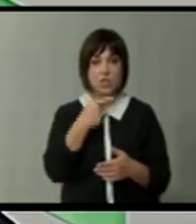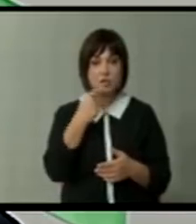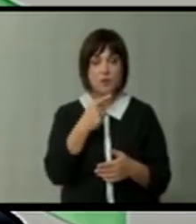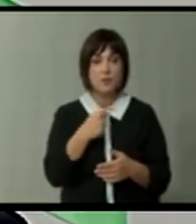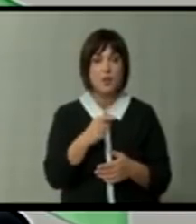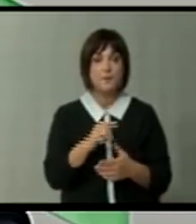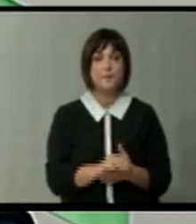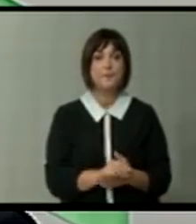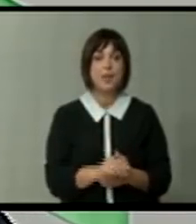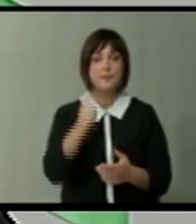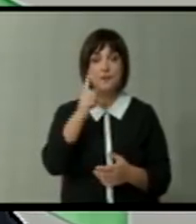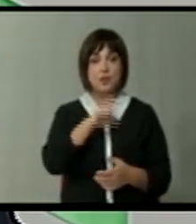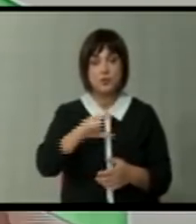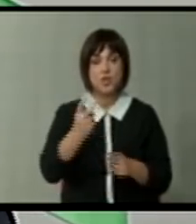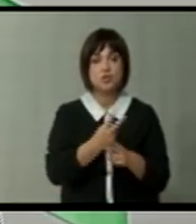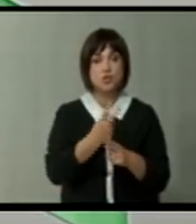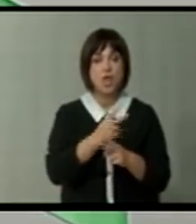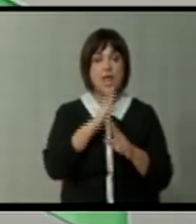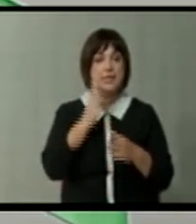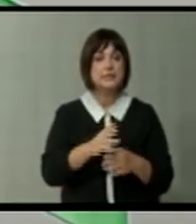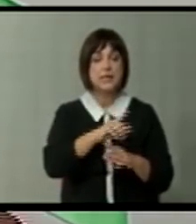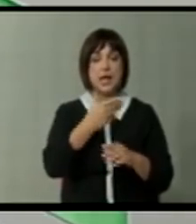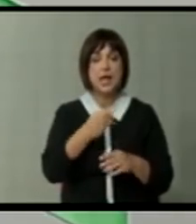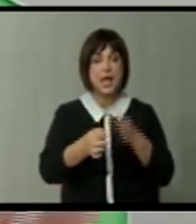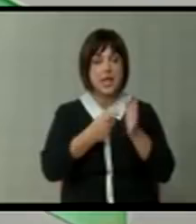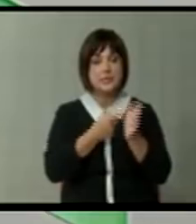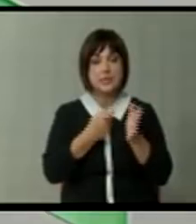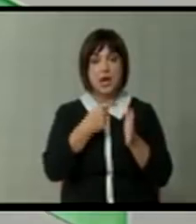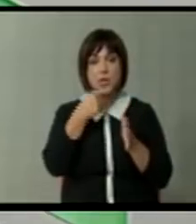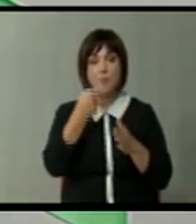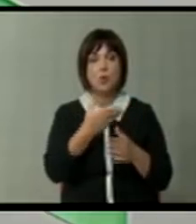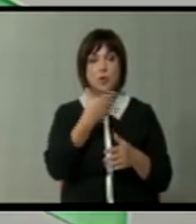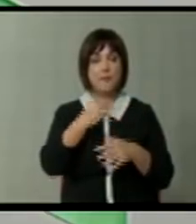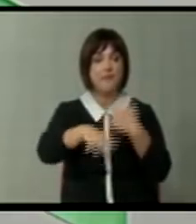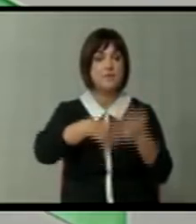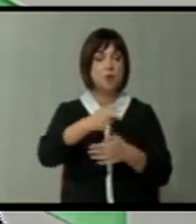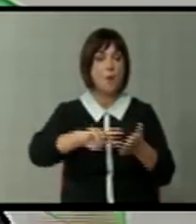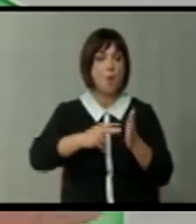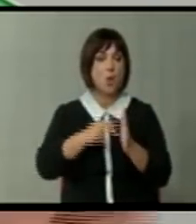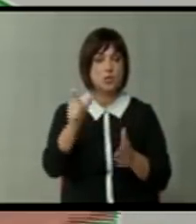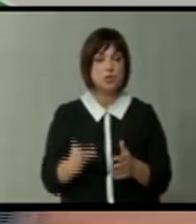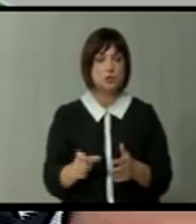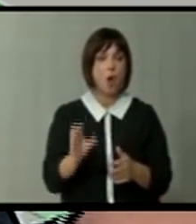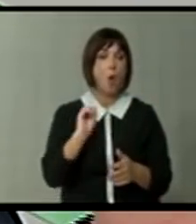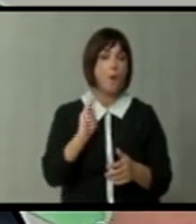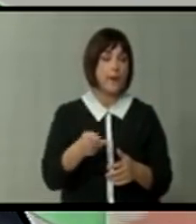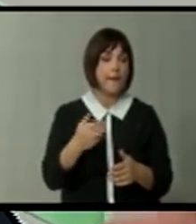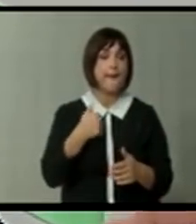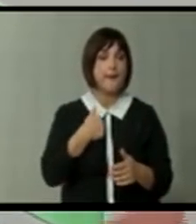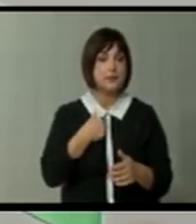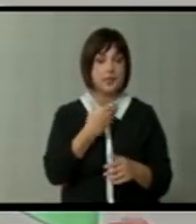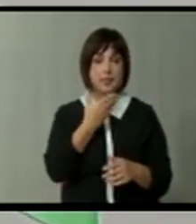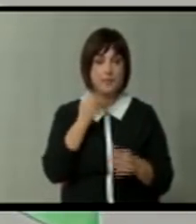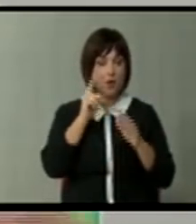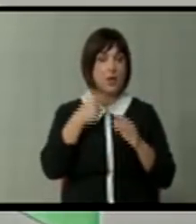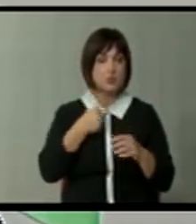прадиот обвинител државен. Дека сега, за сега и срагата покажа оти нема мешаност на политичари. Окей, јас немам зашто